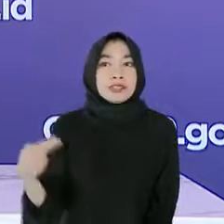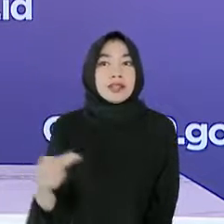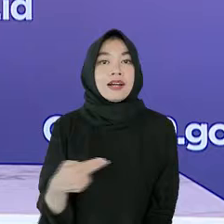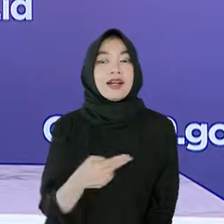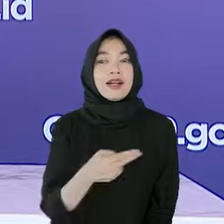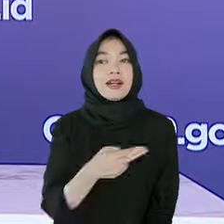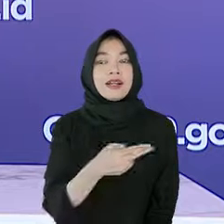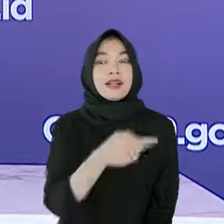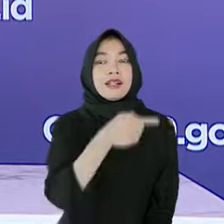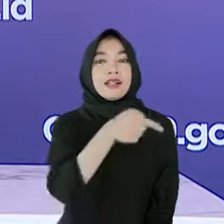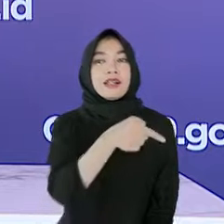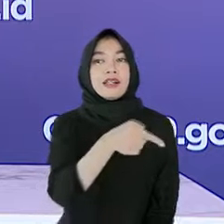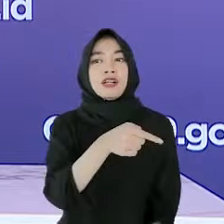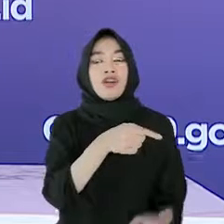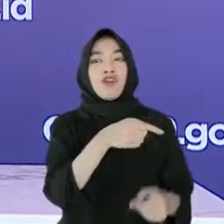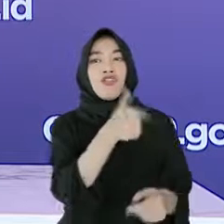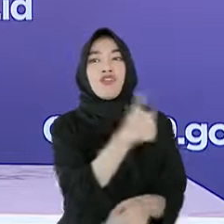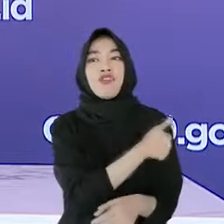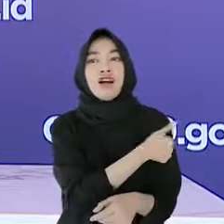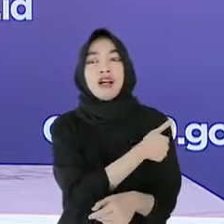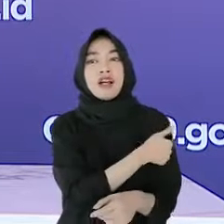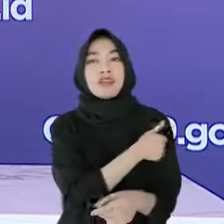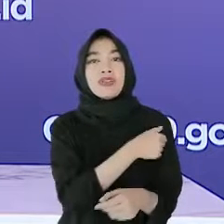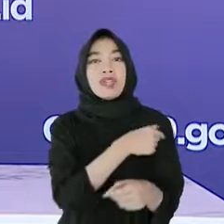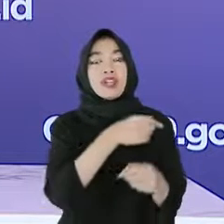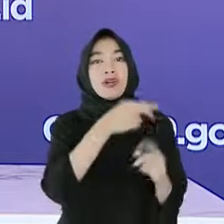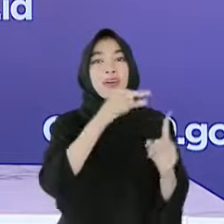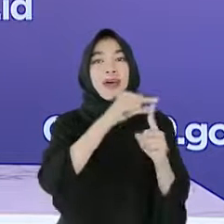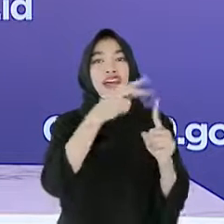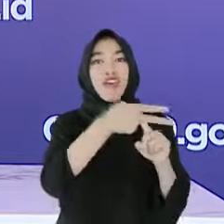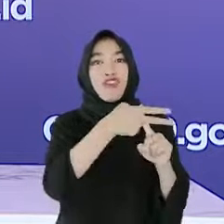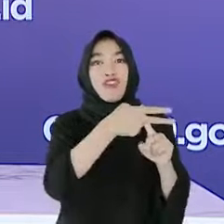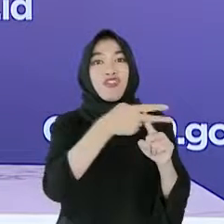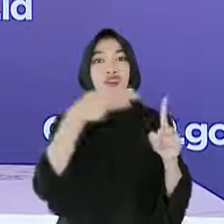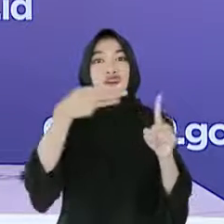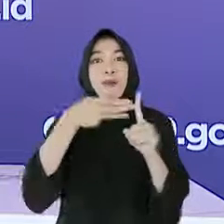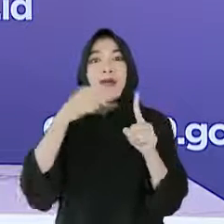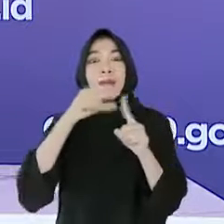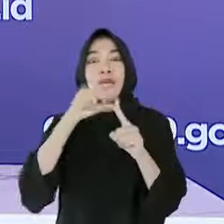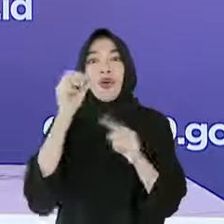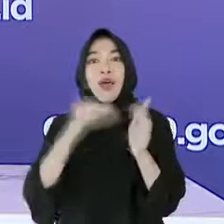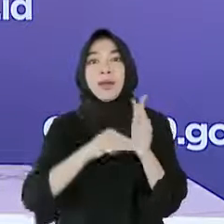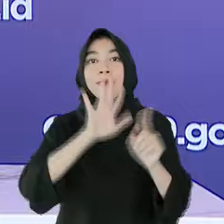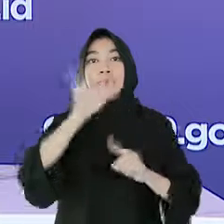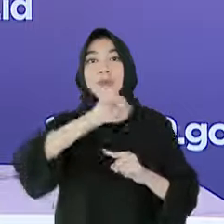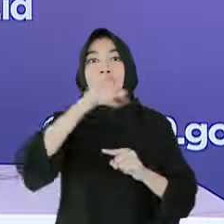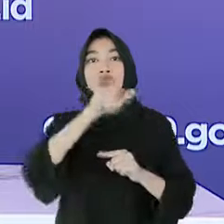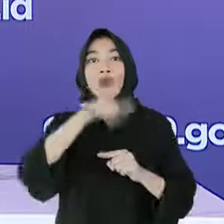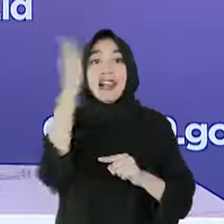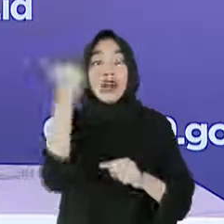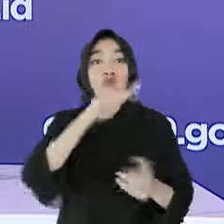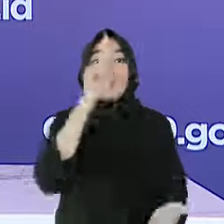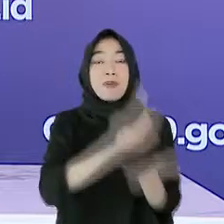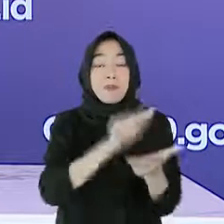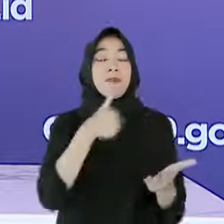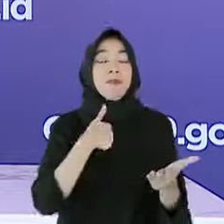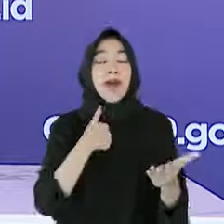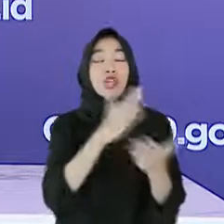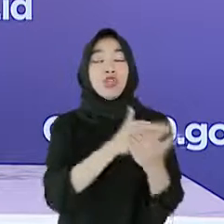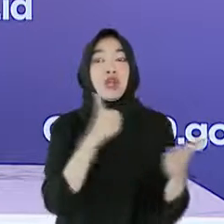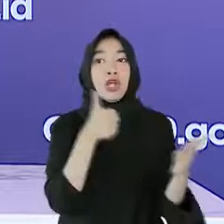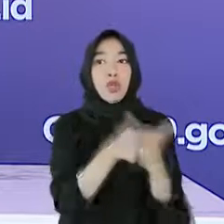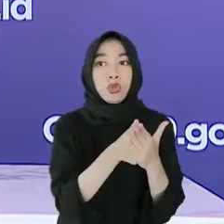EUA vaksin Pfizer yang dikeluarkan oleh Badan POM sejak tanggal 15 Juli. Vaksin Pfizer